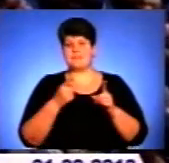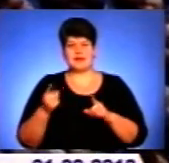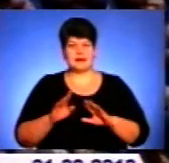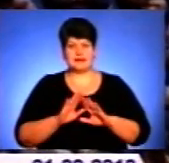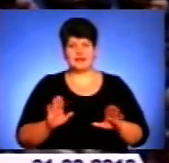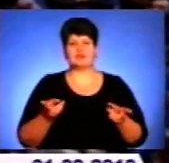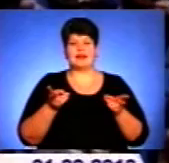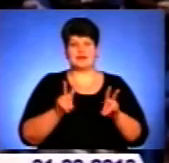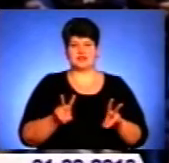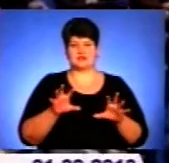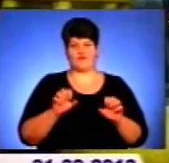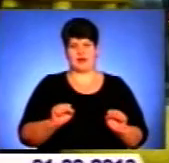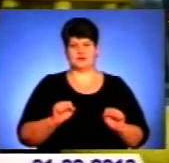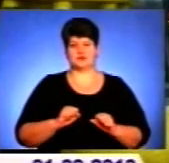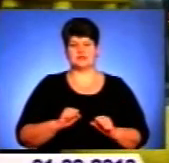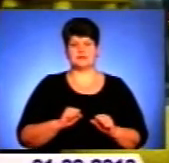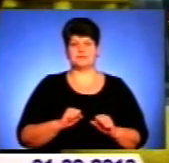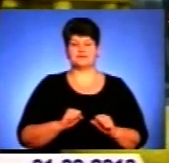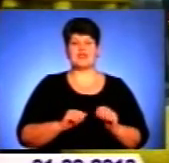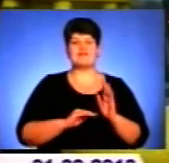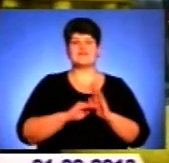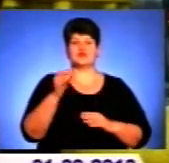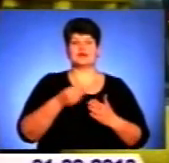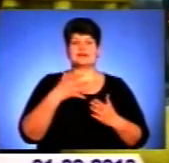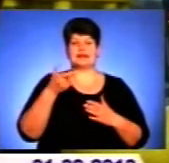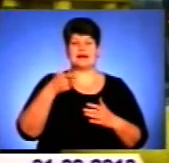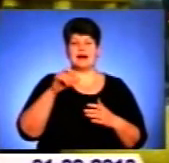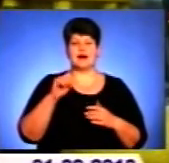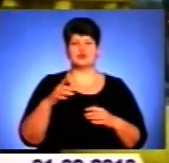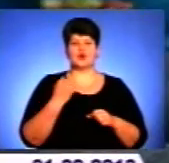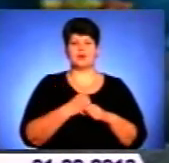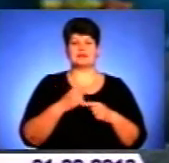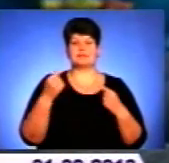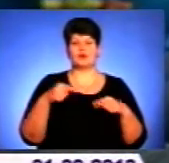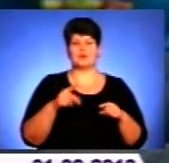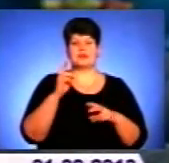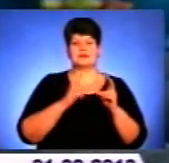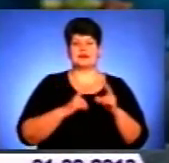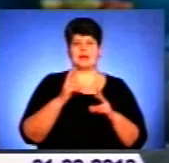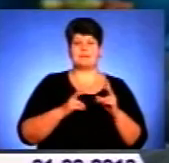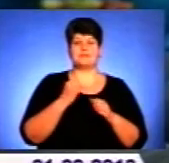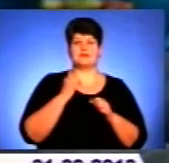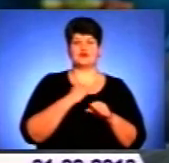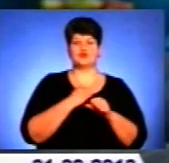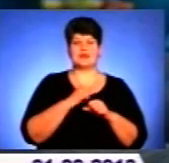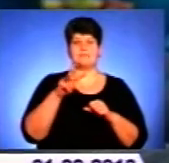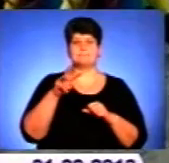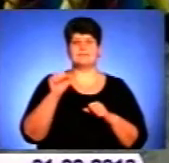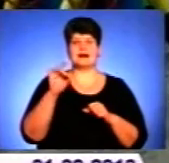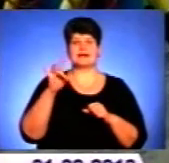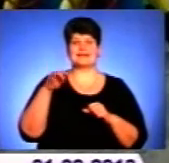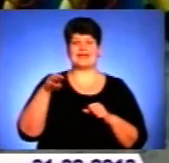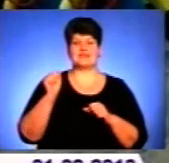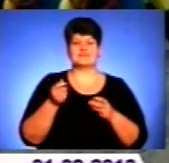залишається власності. Висока ціна газу робить збитковими підприємства, які працюють на Мартенівських печах. За останні